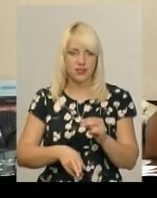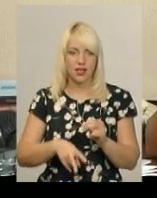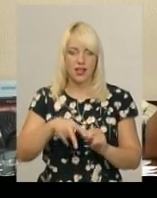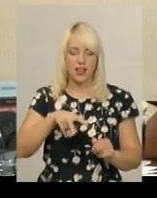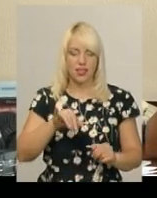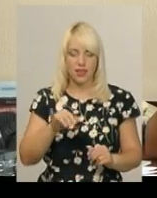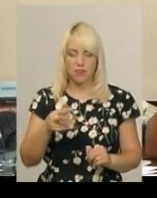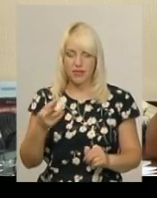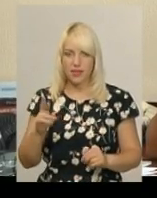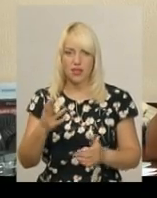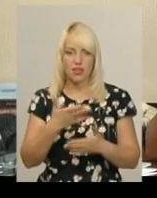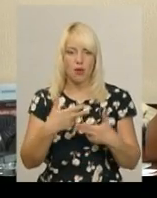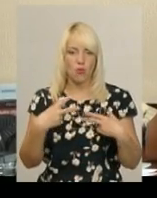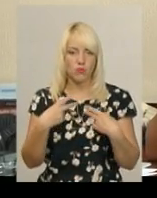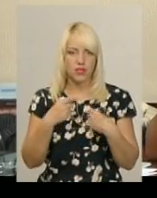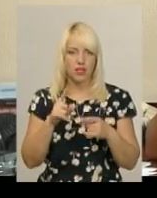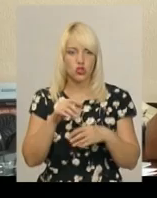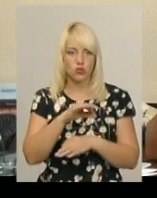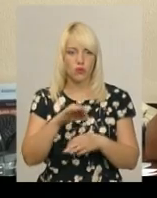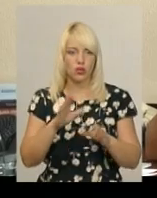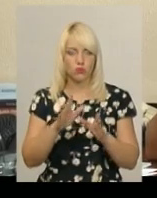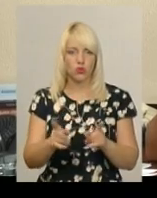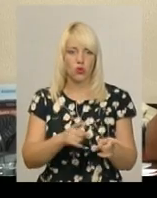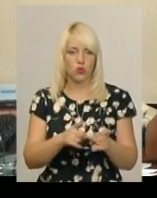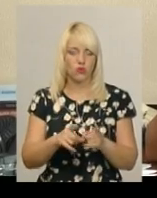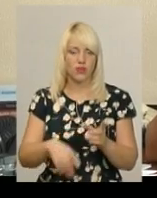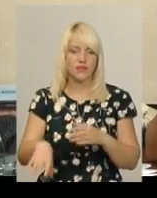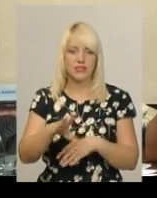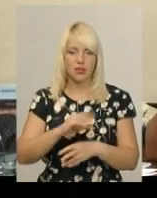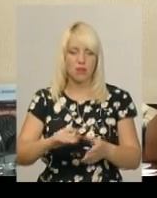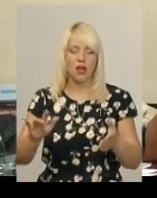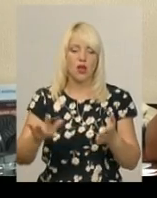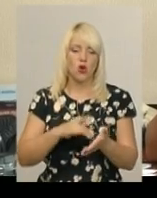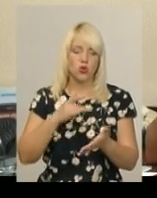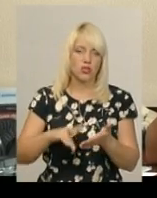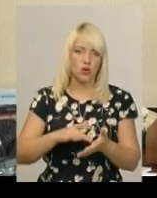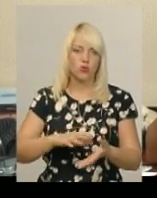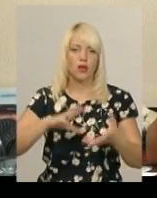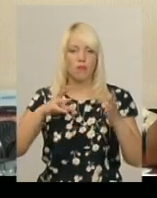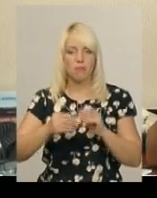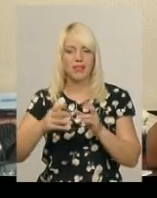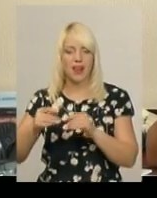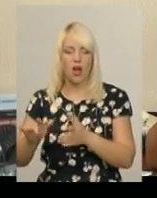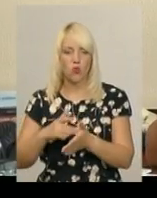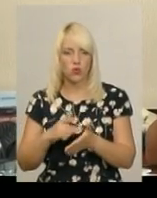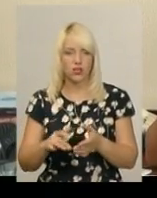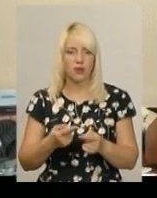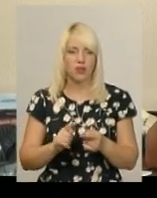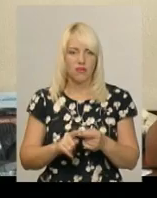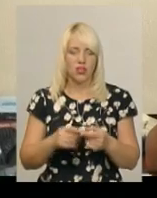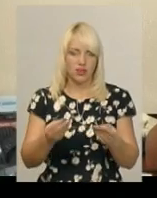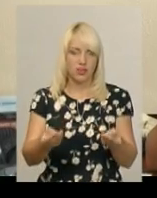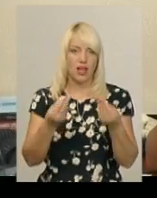липня нам обіцяли, що проєкт буде готовий. З ціма розрахунками, підрахунками вони нам його